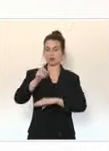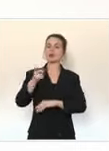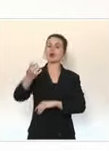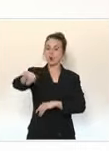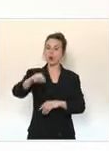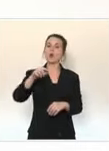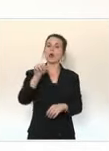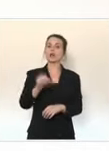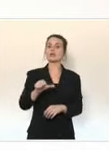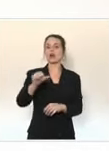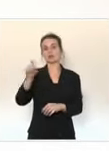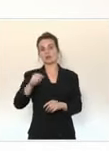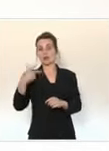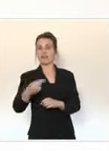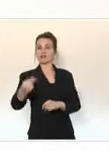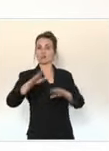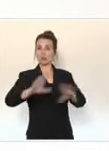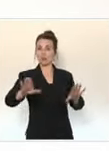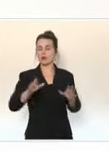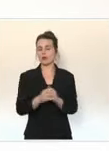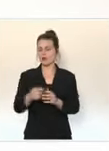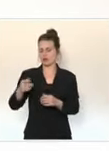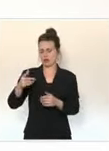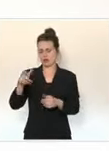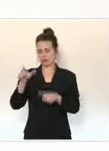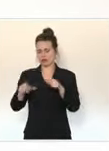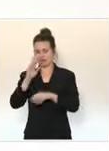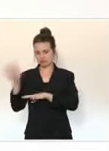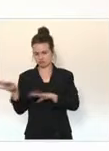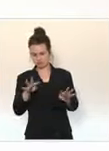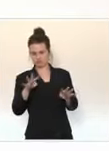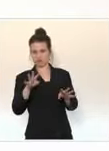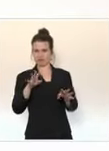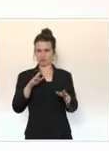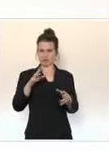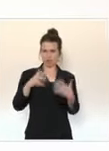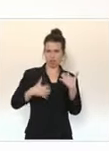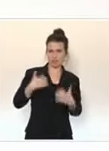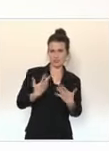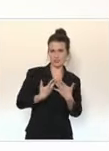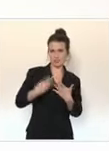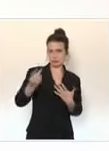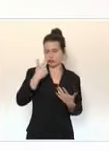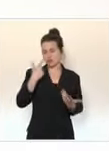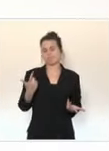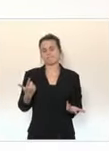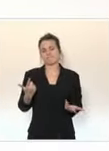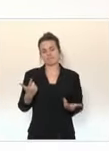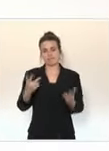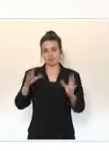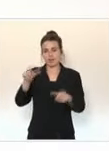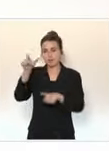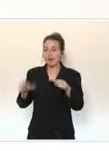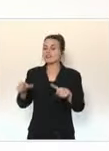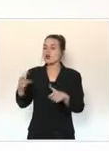augmenter la méfiance. C'est tout le contraire de l'effet recherché. Cela dit, on parle beaucoup, trop à mon avis, des personnes qui ne veulent pas de ce vaccin